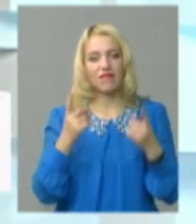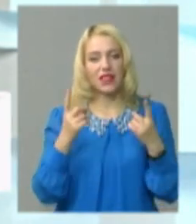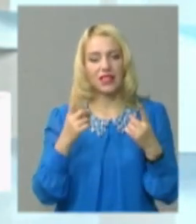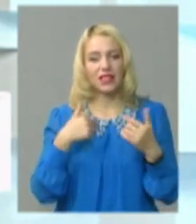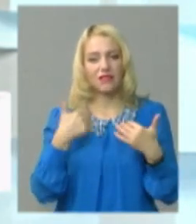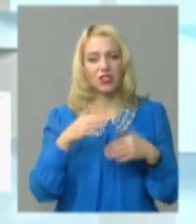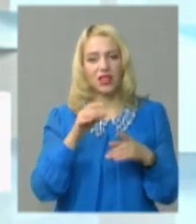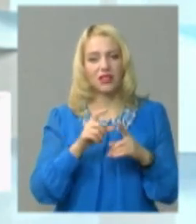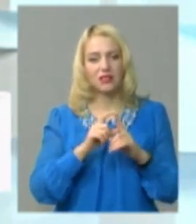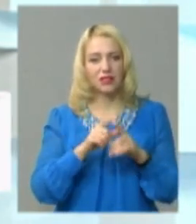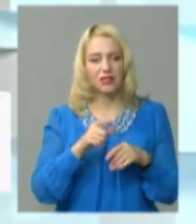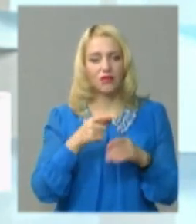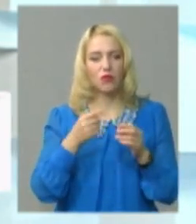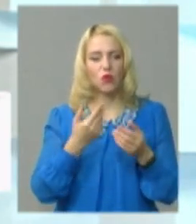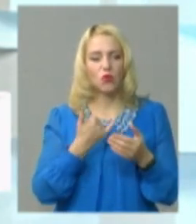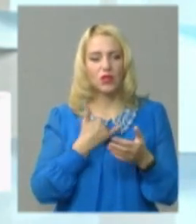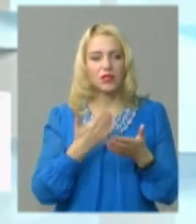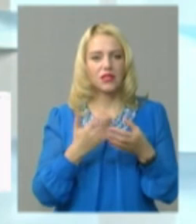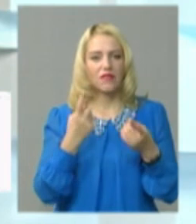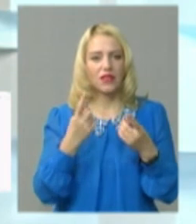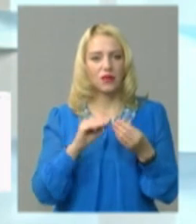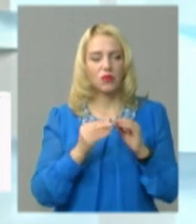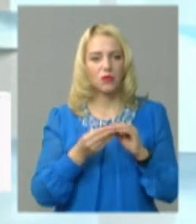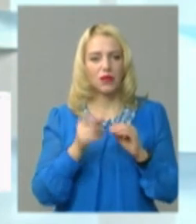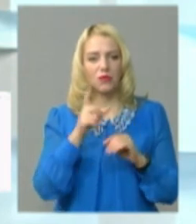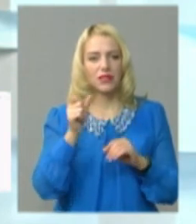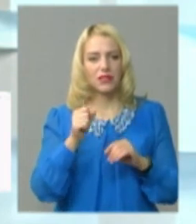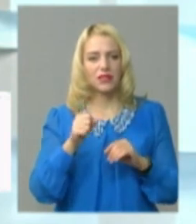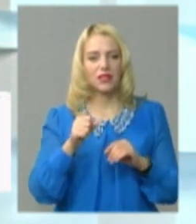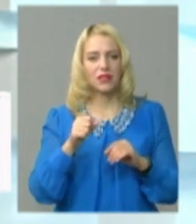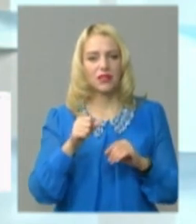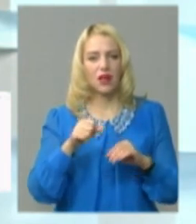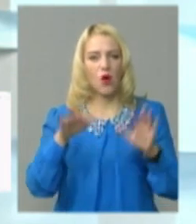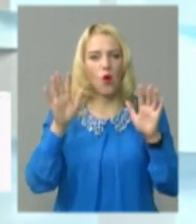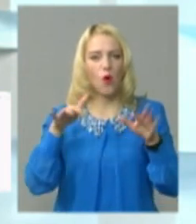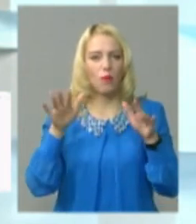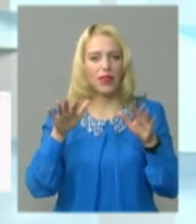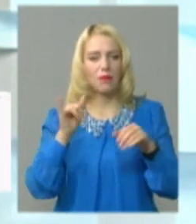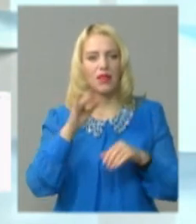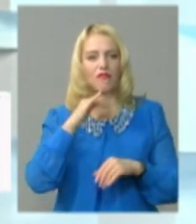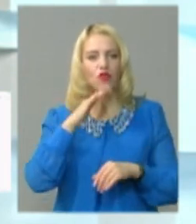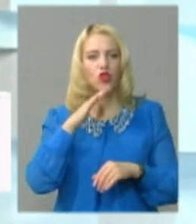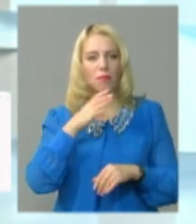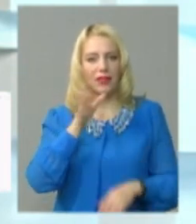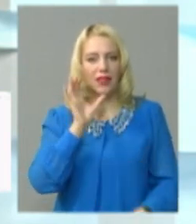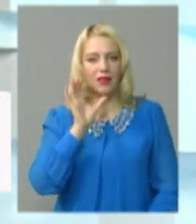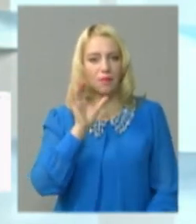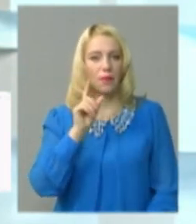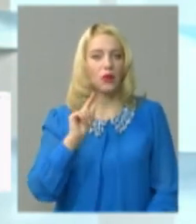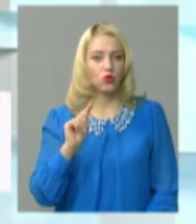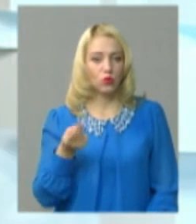я вже назвав цю проблему, що в нас є великі проблеми з опадами і відповідно з водою питною.